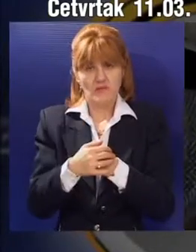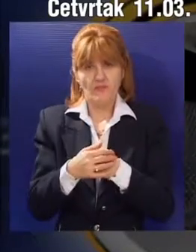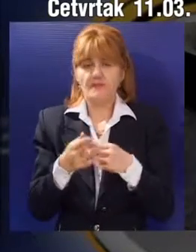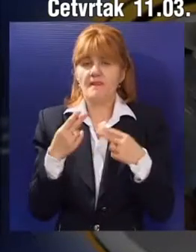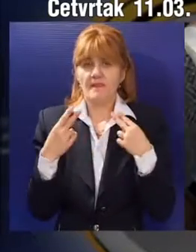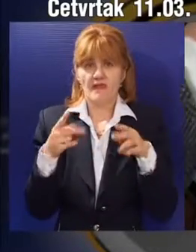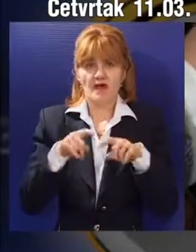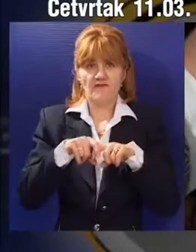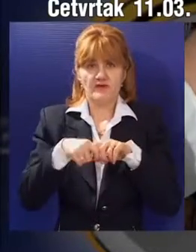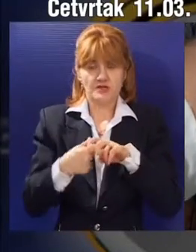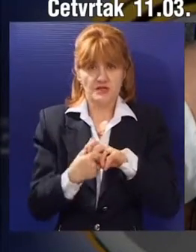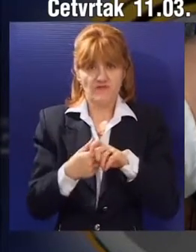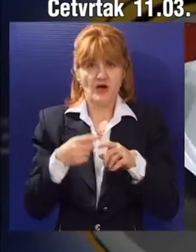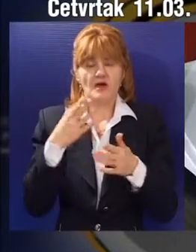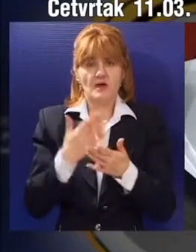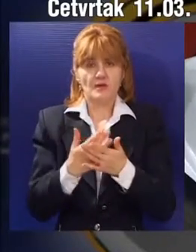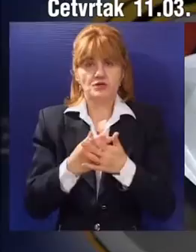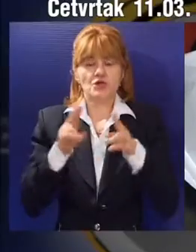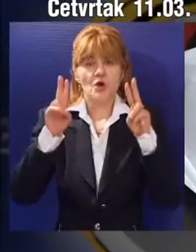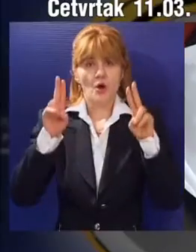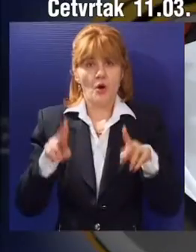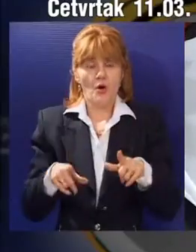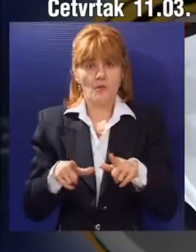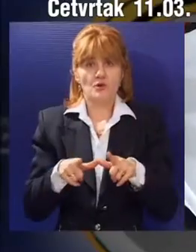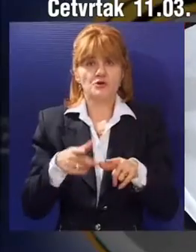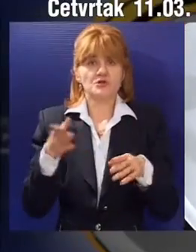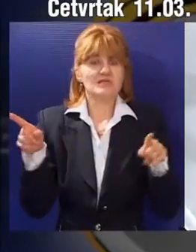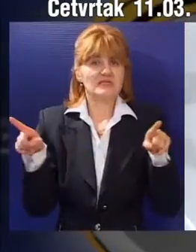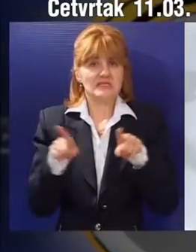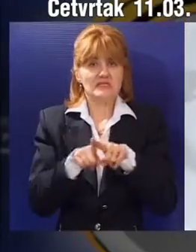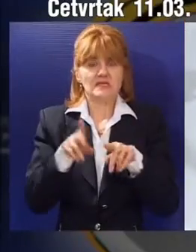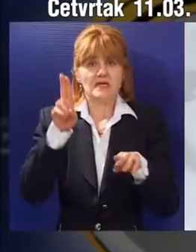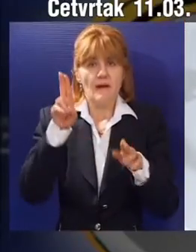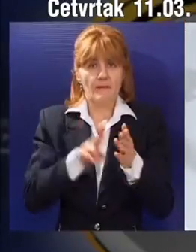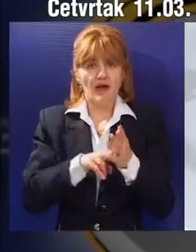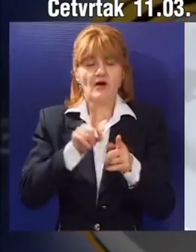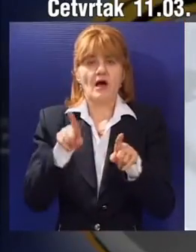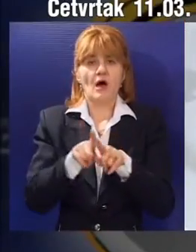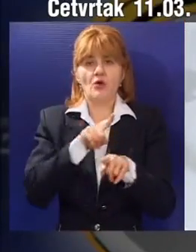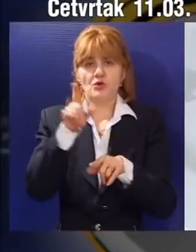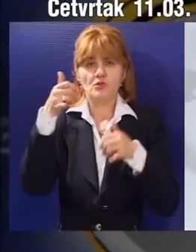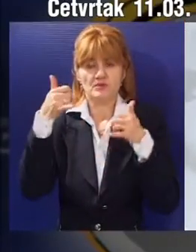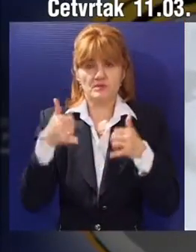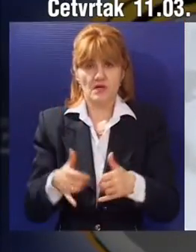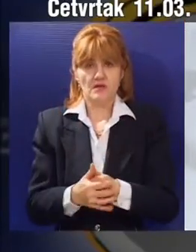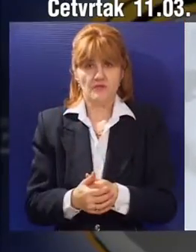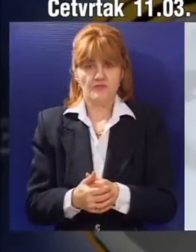stvar za komunalce je da će im ti kolektivni ugovori omogućiti u najmanju ruku ista prava koja su i do sada imali.